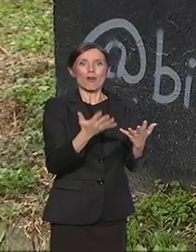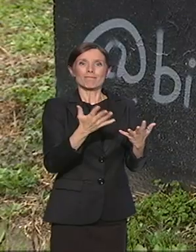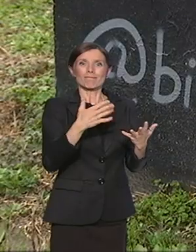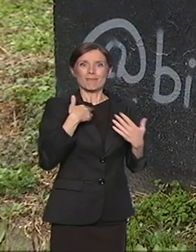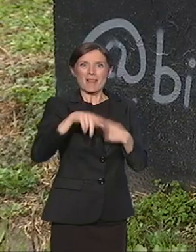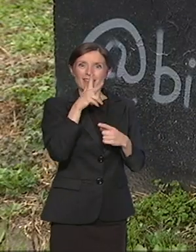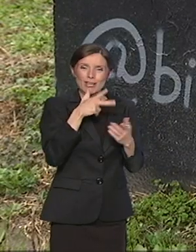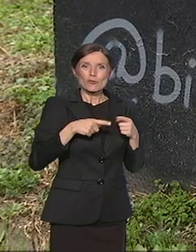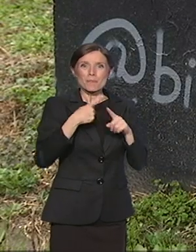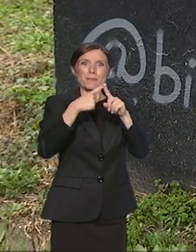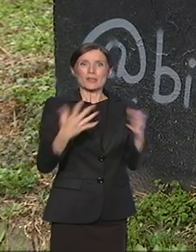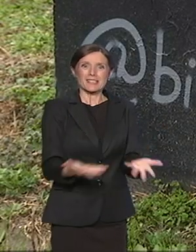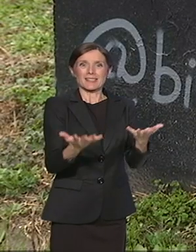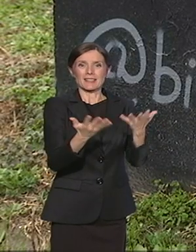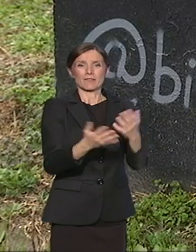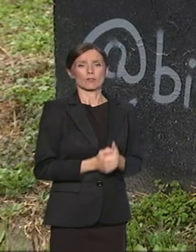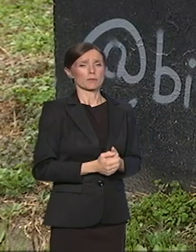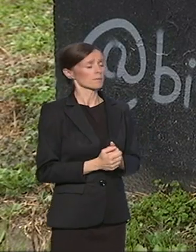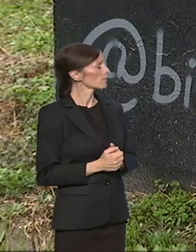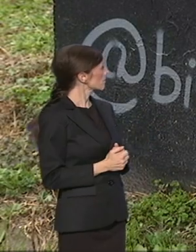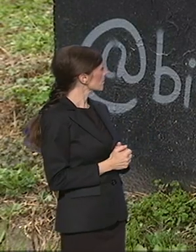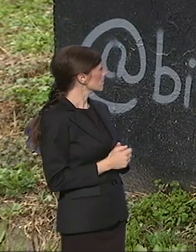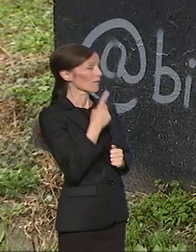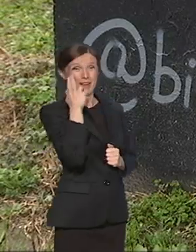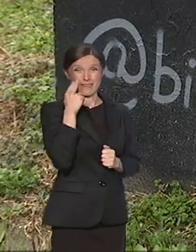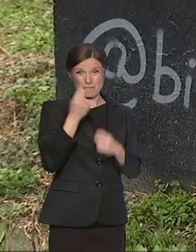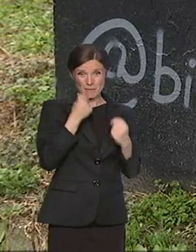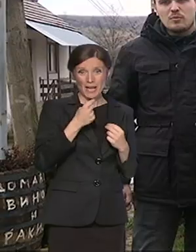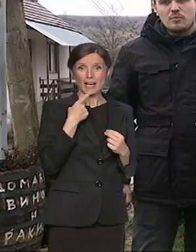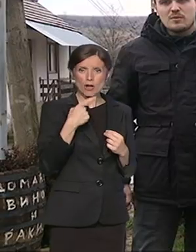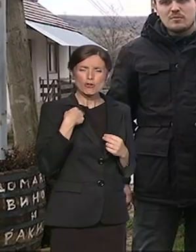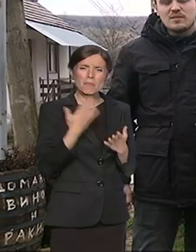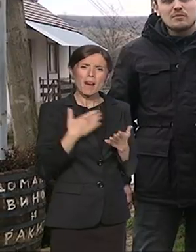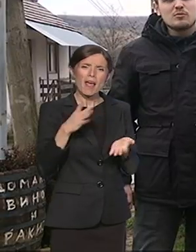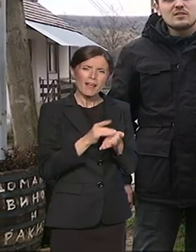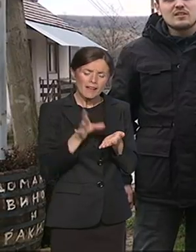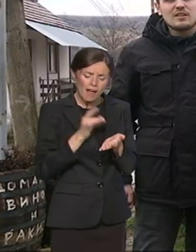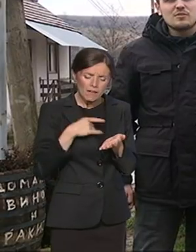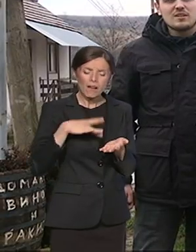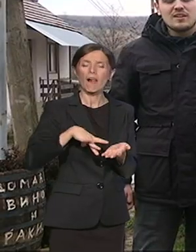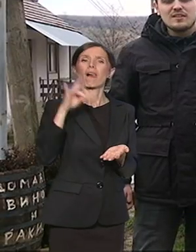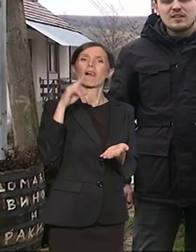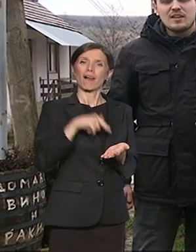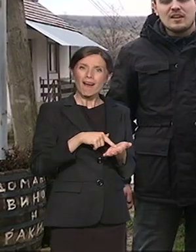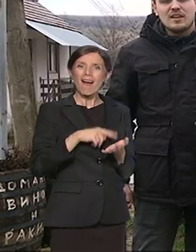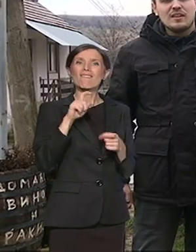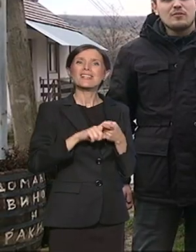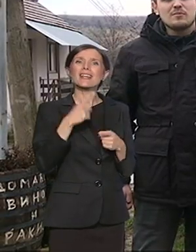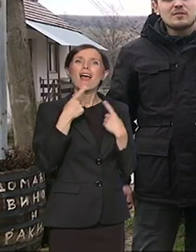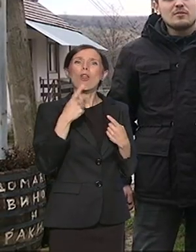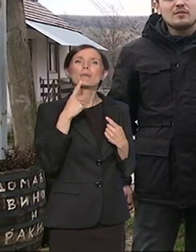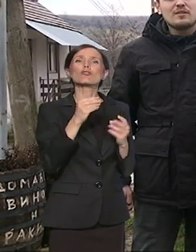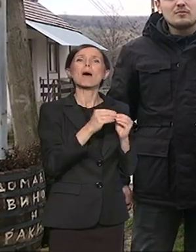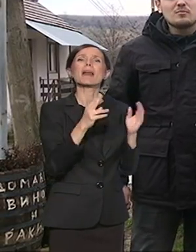To smo našli u nekim tim starim knjigama s pisima i onda tu priču smo poseli Branislava Nušić izgledi na našoj stranici. I